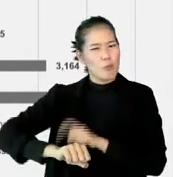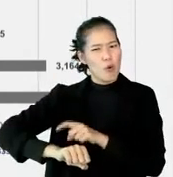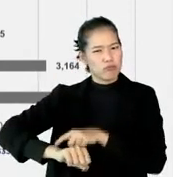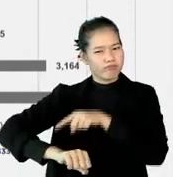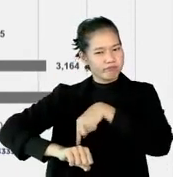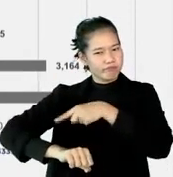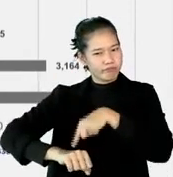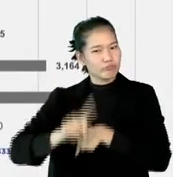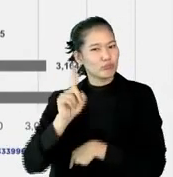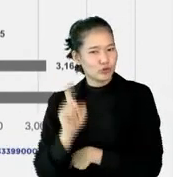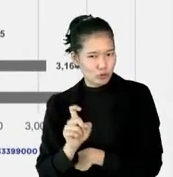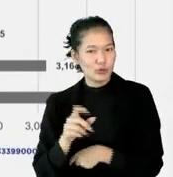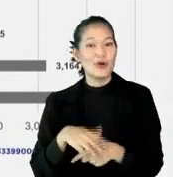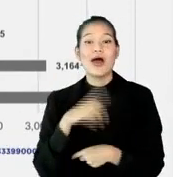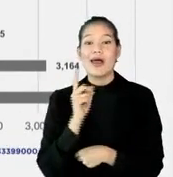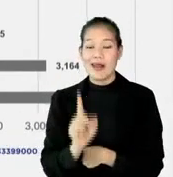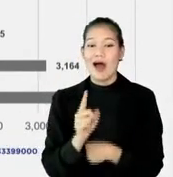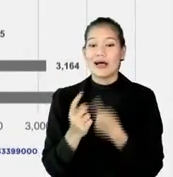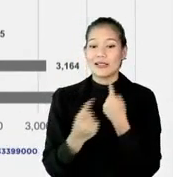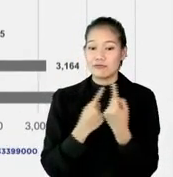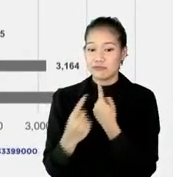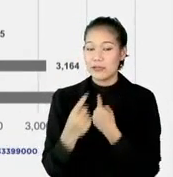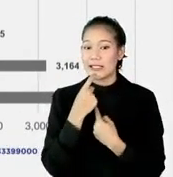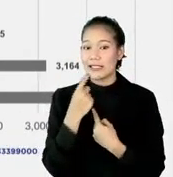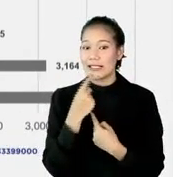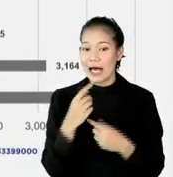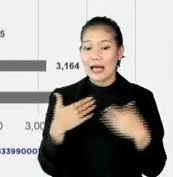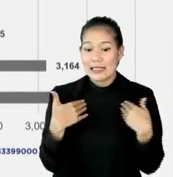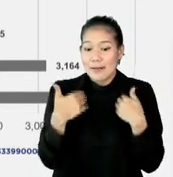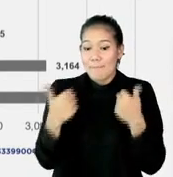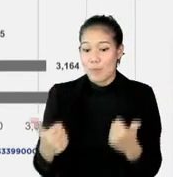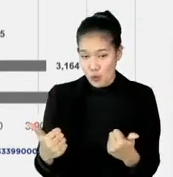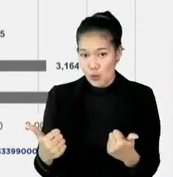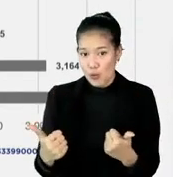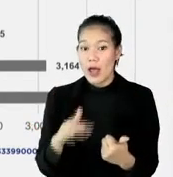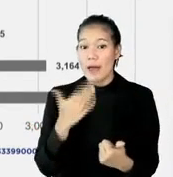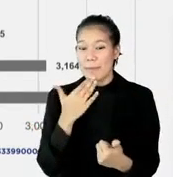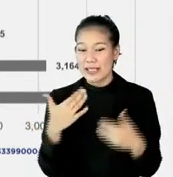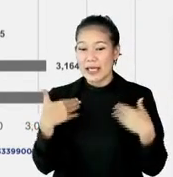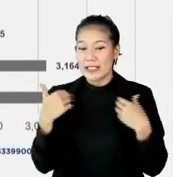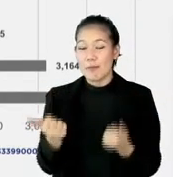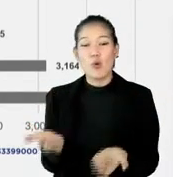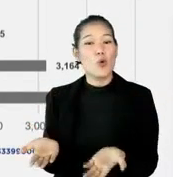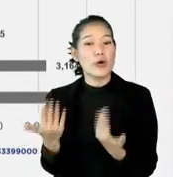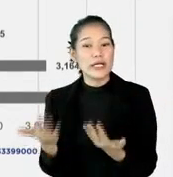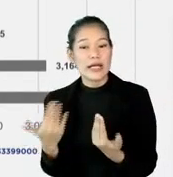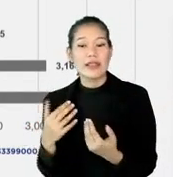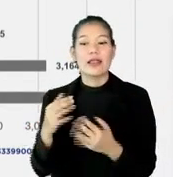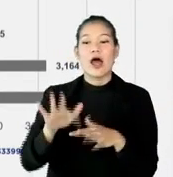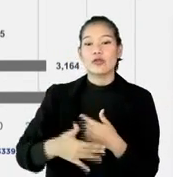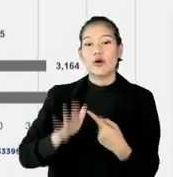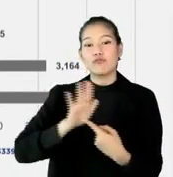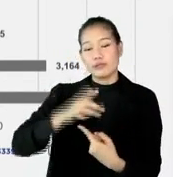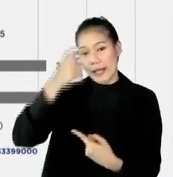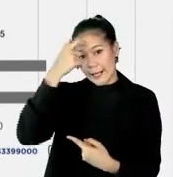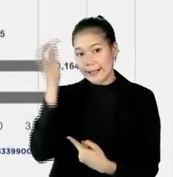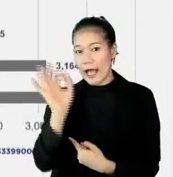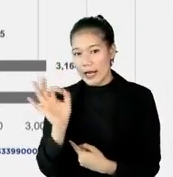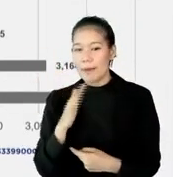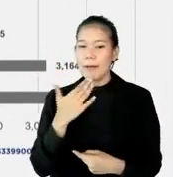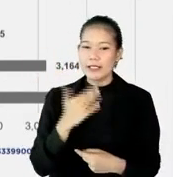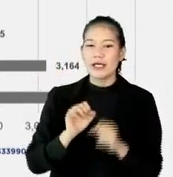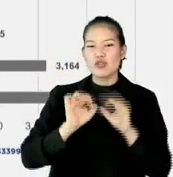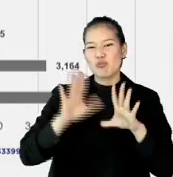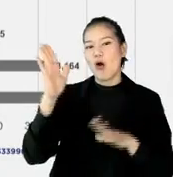juga. Dan yang bicara mengenai kasus sembuh itu kan biasanya kalau yang sembuh yang ringan dan OTG ini kan sekitar 10 sampai